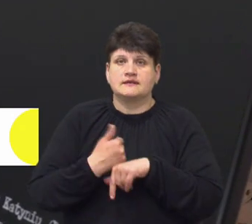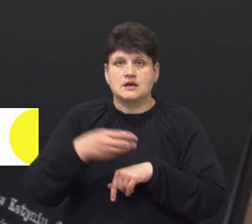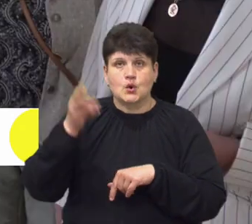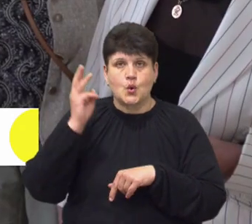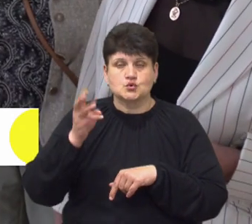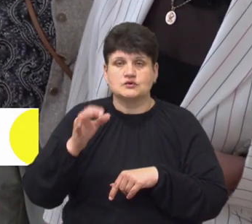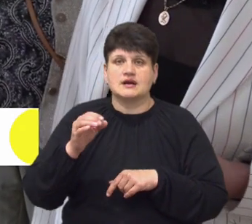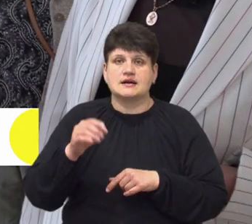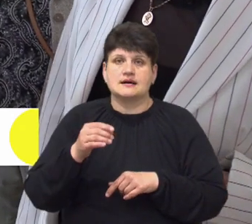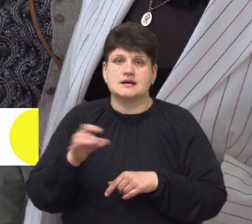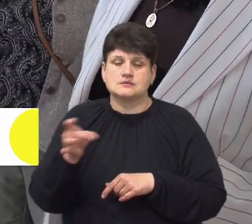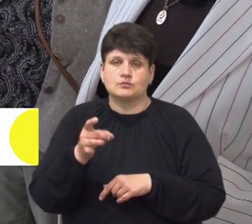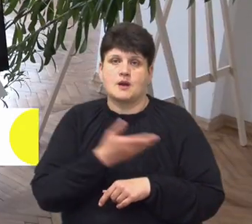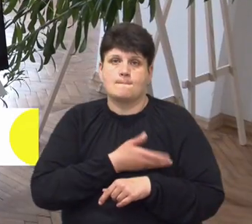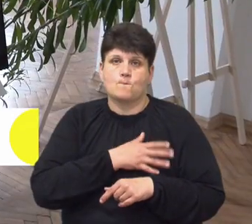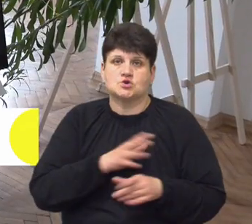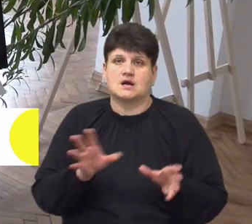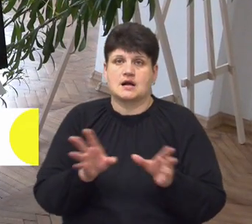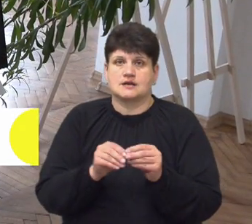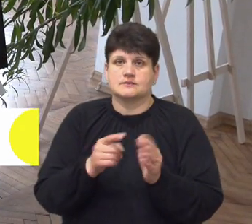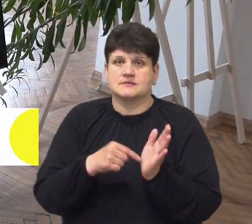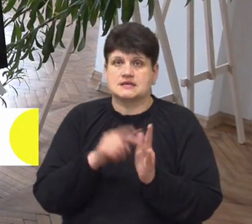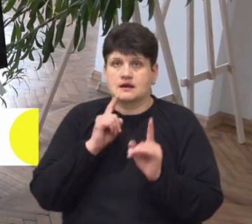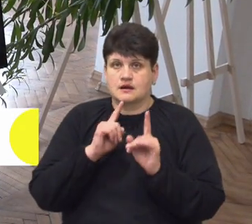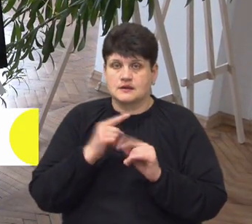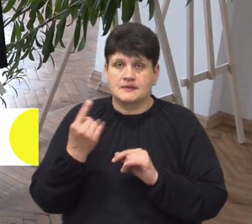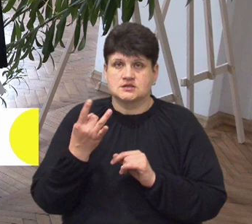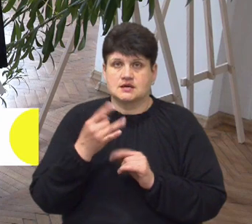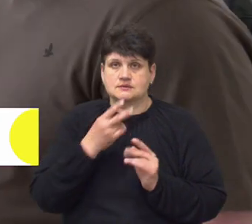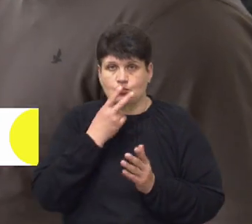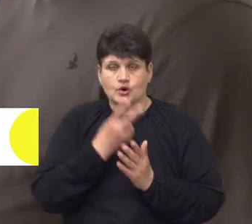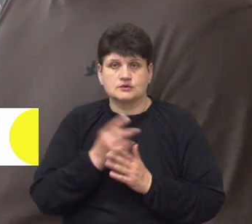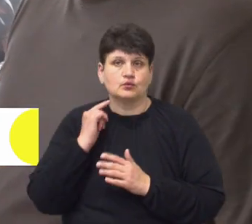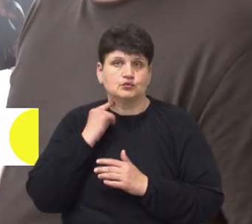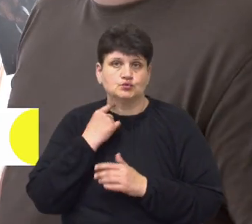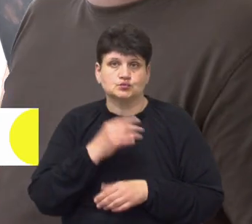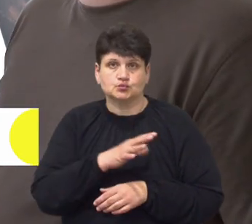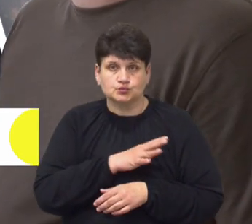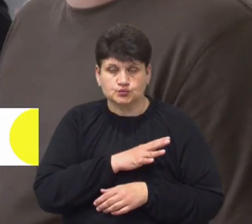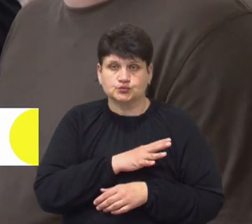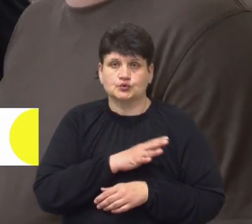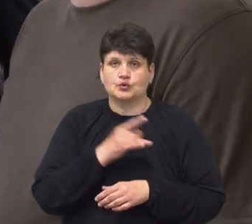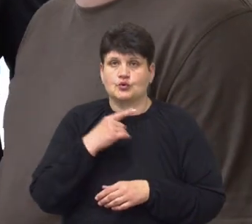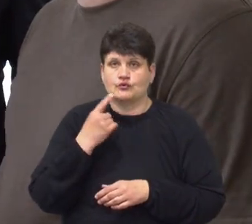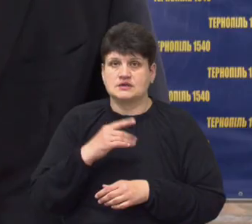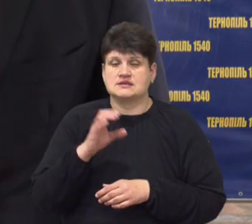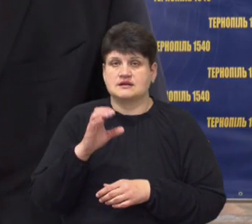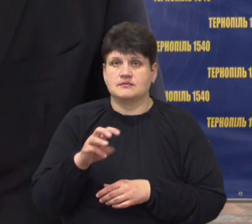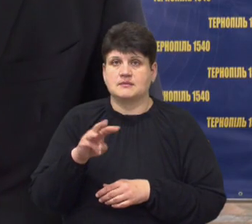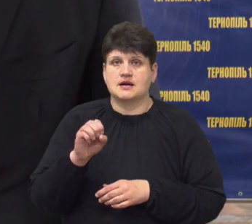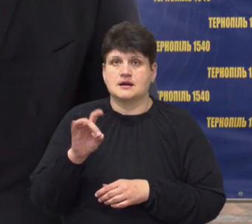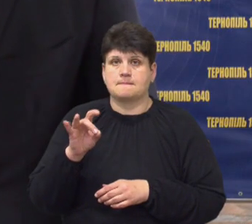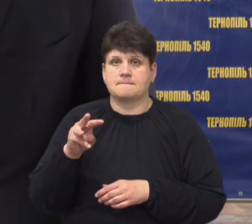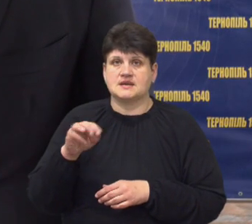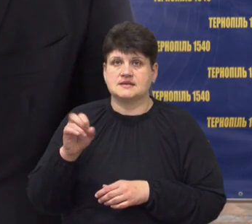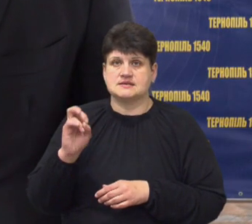Республіки Польща разом із міською радою. Вперше її показали в Луцьку, розповідає Генеральний консул Республіки Польща Славомір Місяк. Це наш